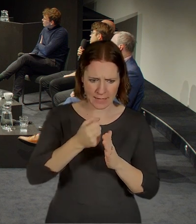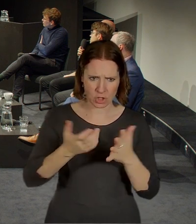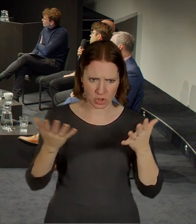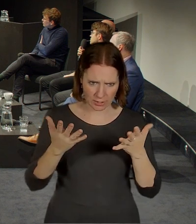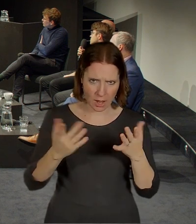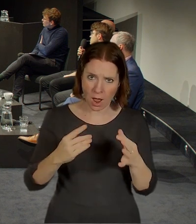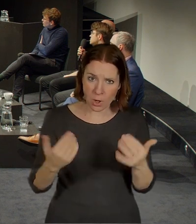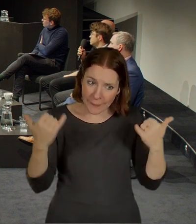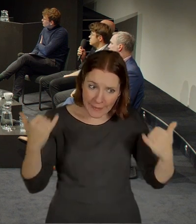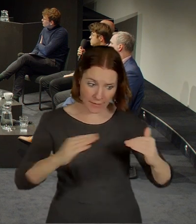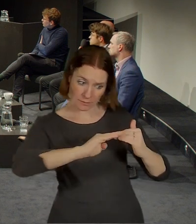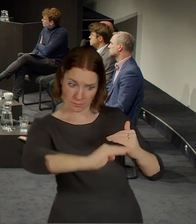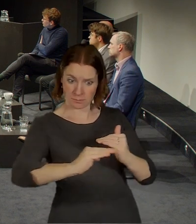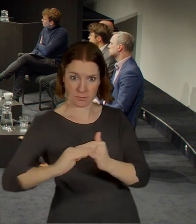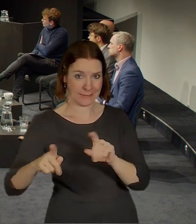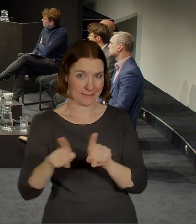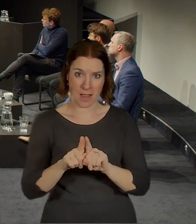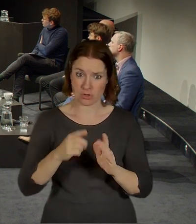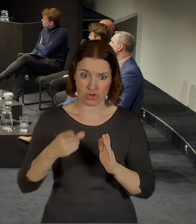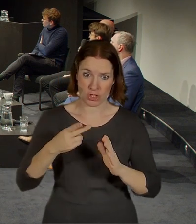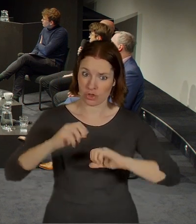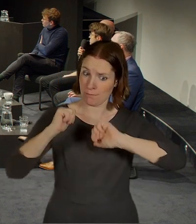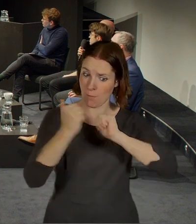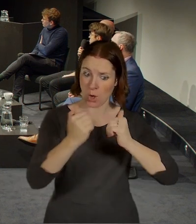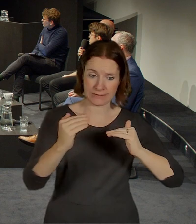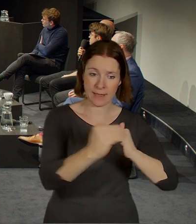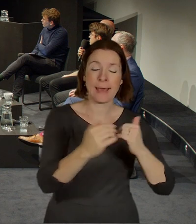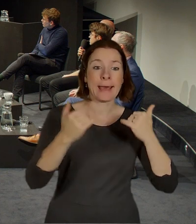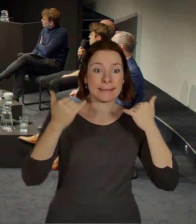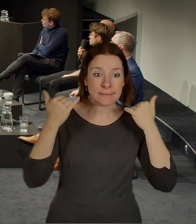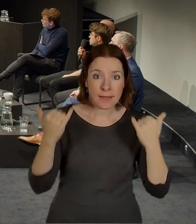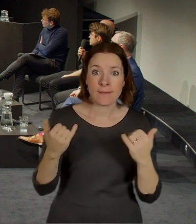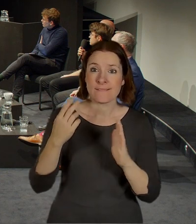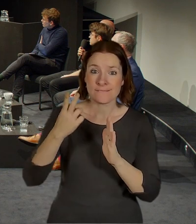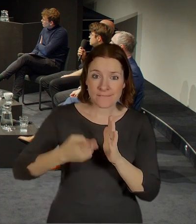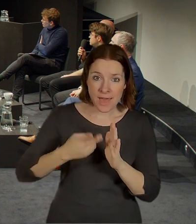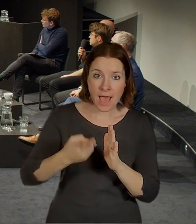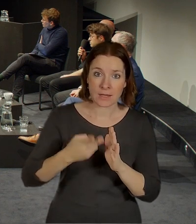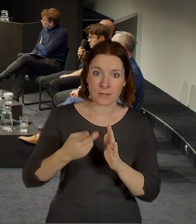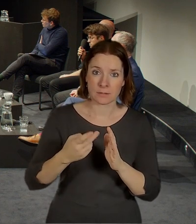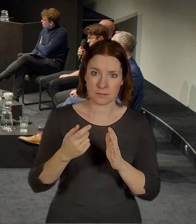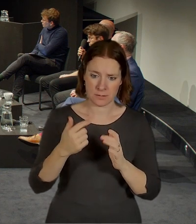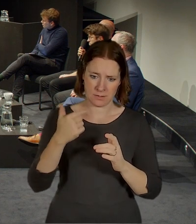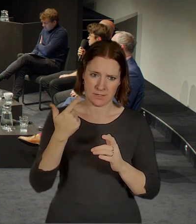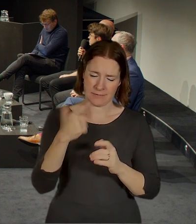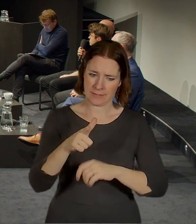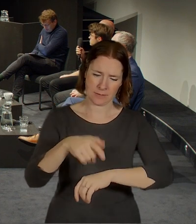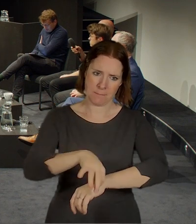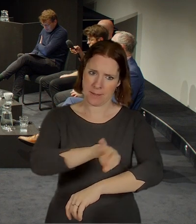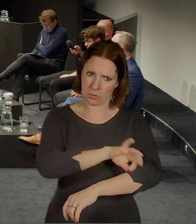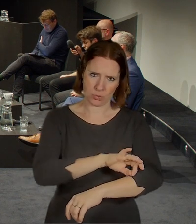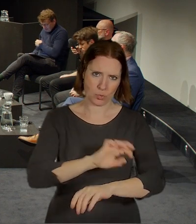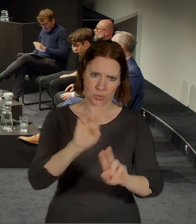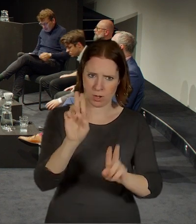mostu. Vlaky prostě jedou a ten vlak není schopen za těch 200 metrů klesnout mínus 15